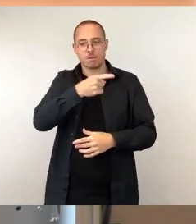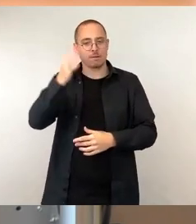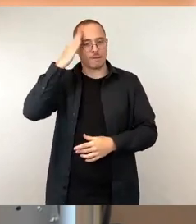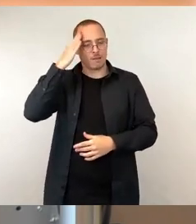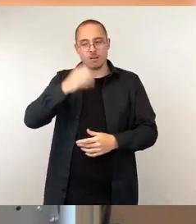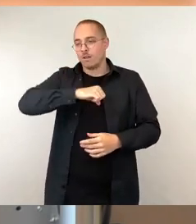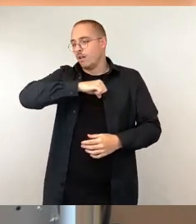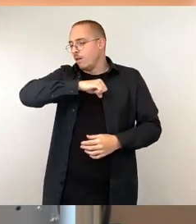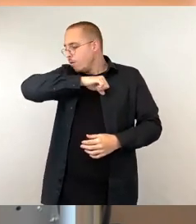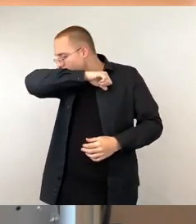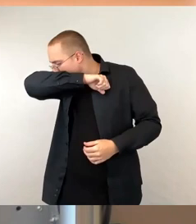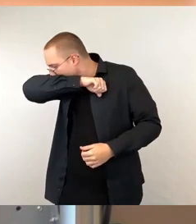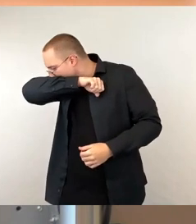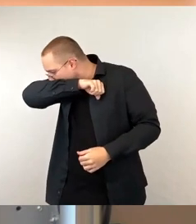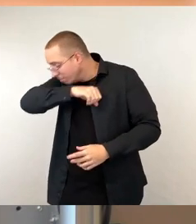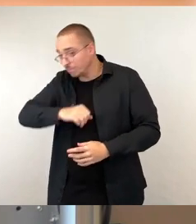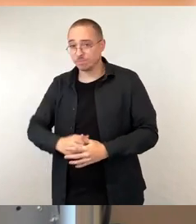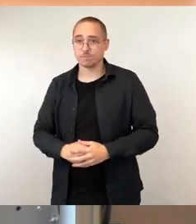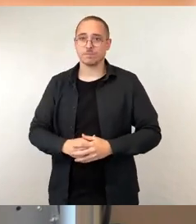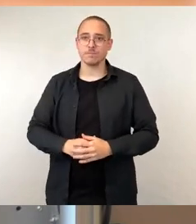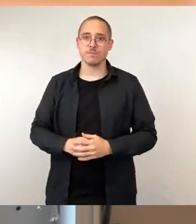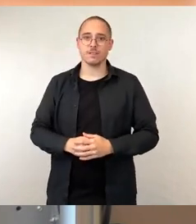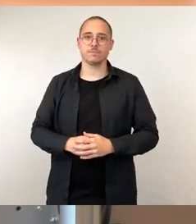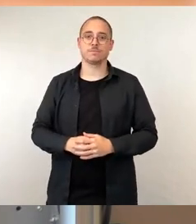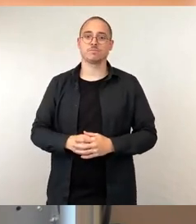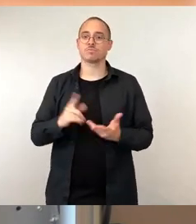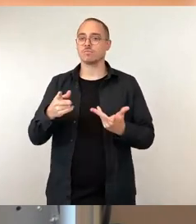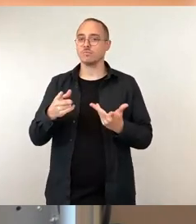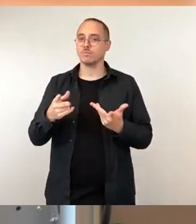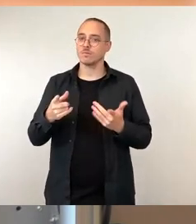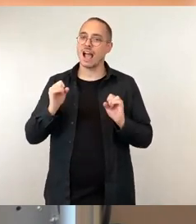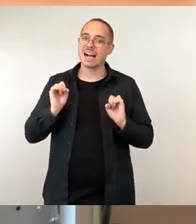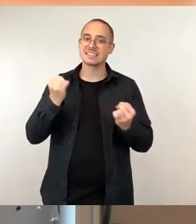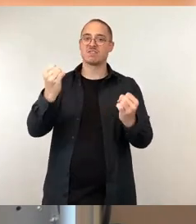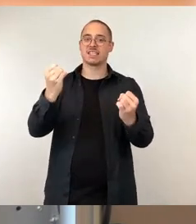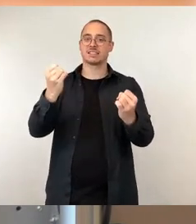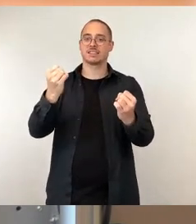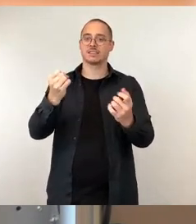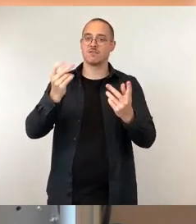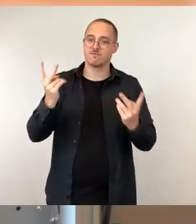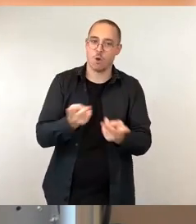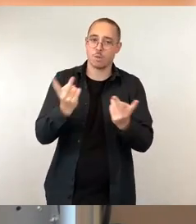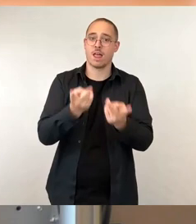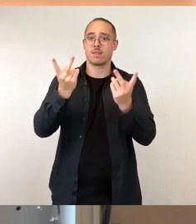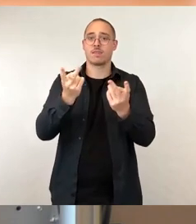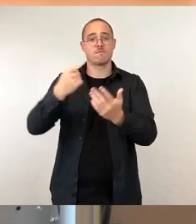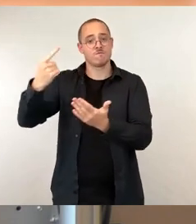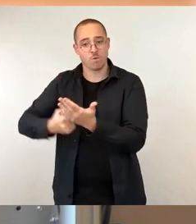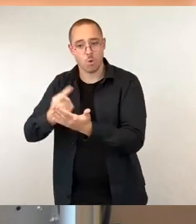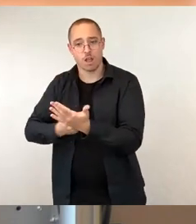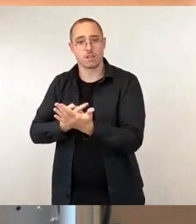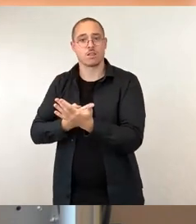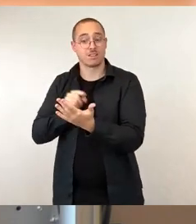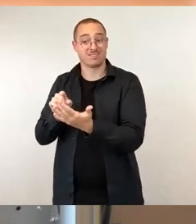Aktivieren und fördern und das Fördern, nämlich das Unterstützen, das gehört